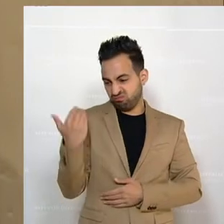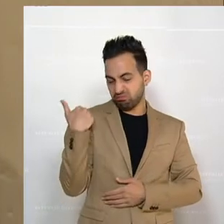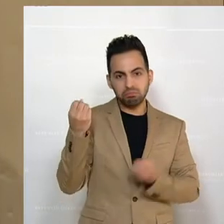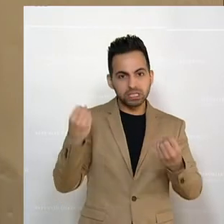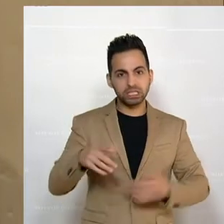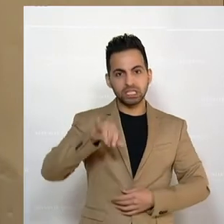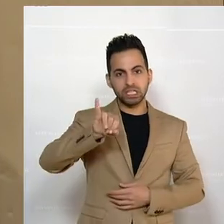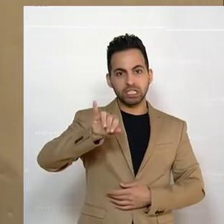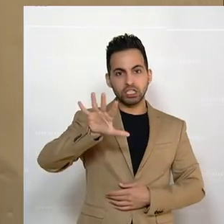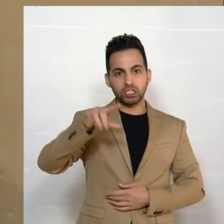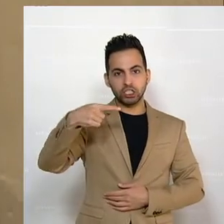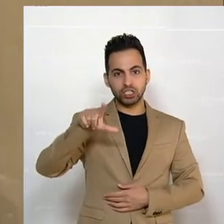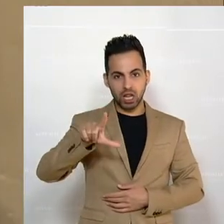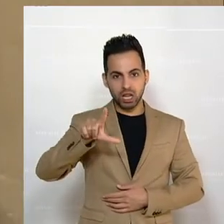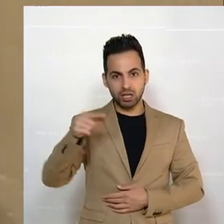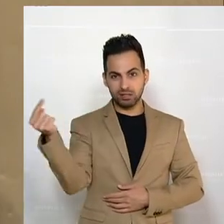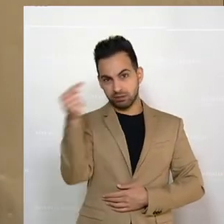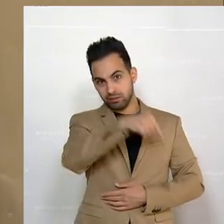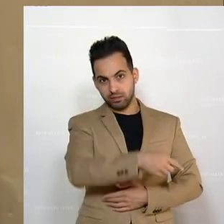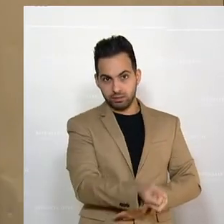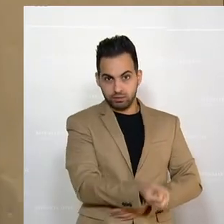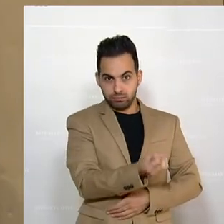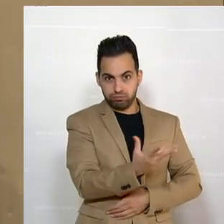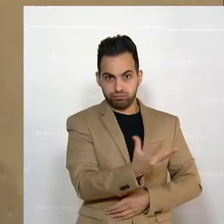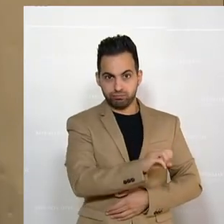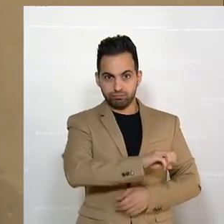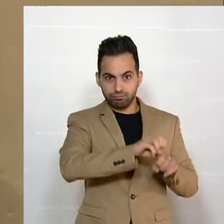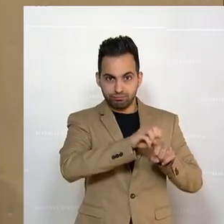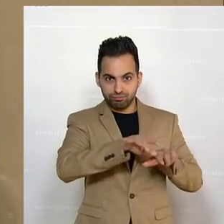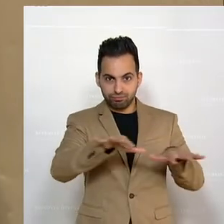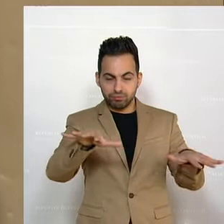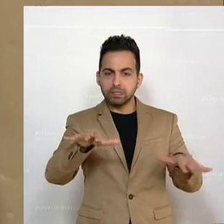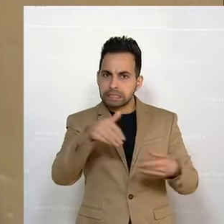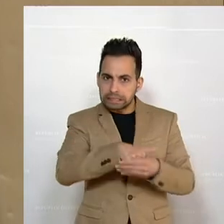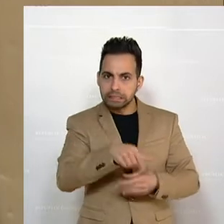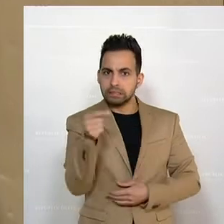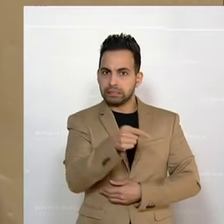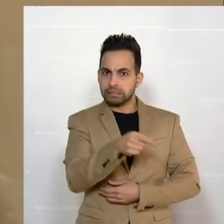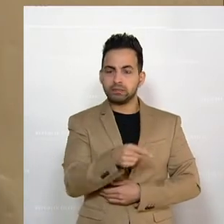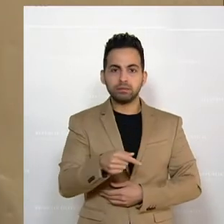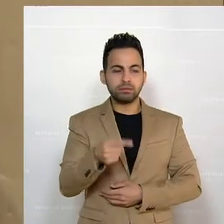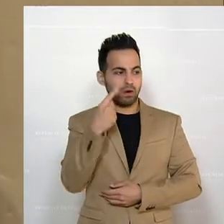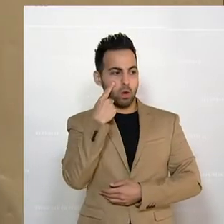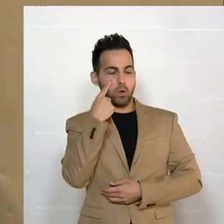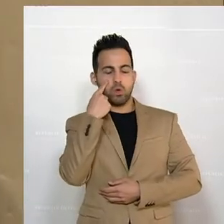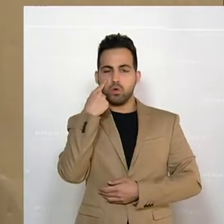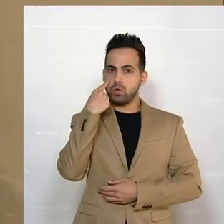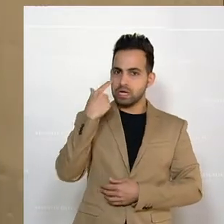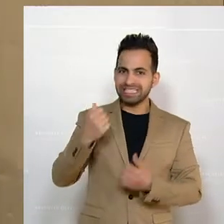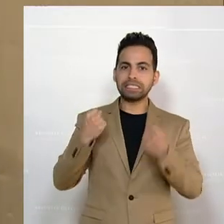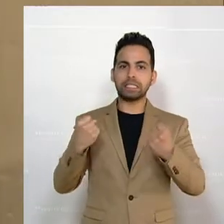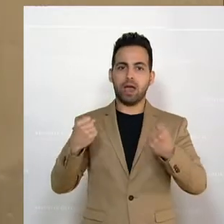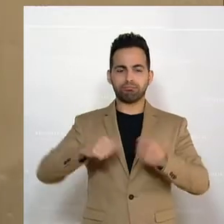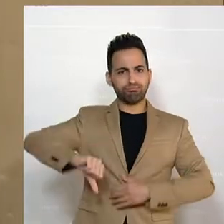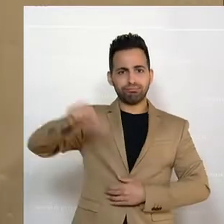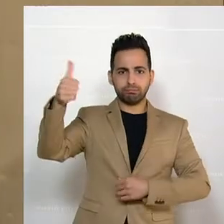klar sein, dass die Sicherheit die oberste Priorität hat. Und